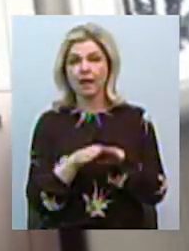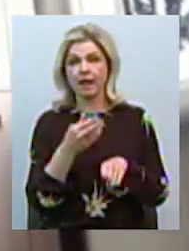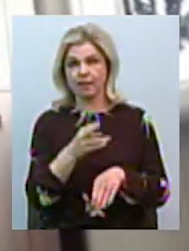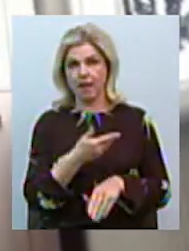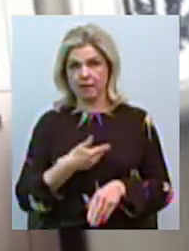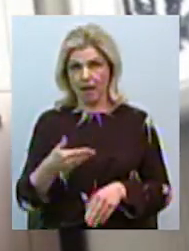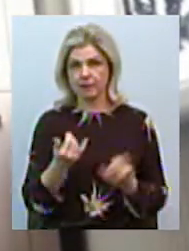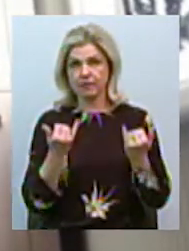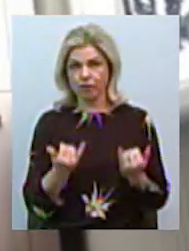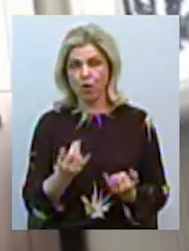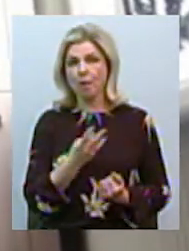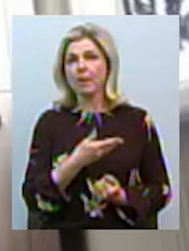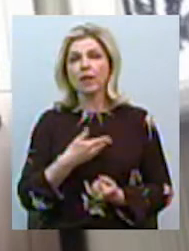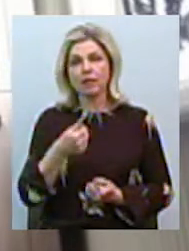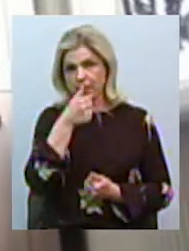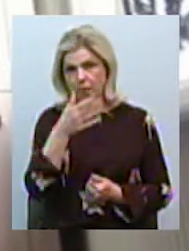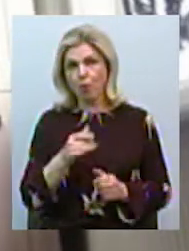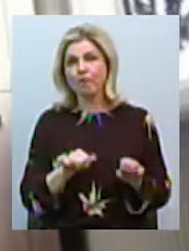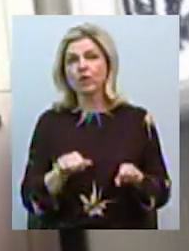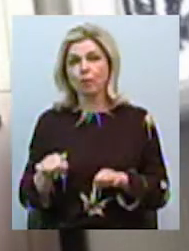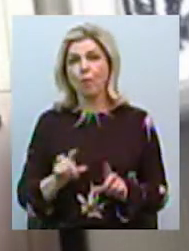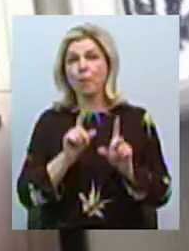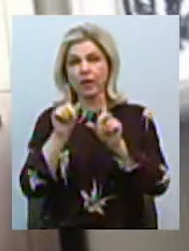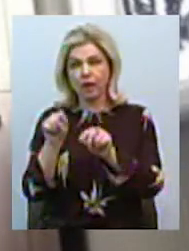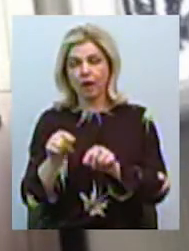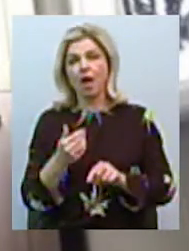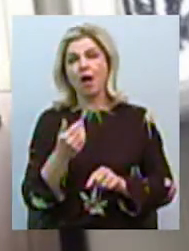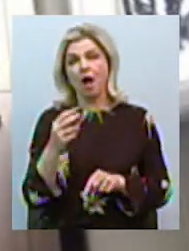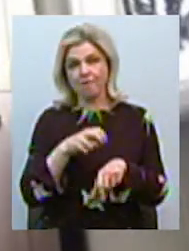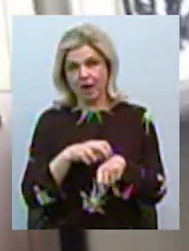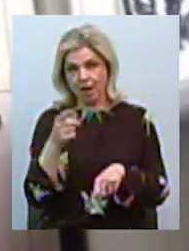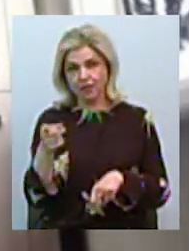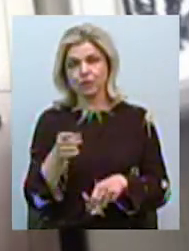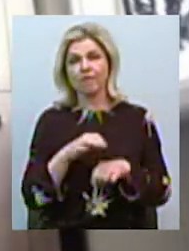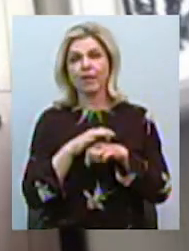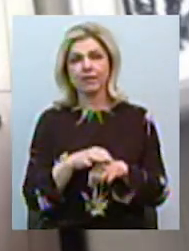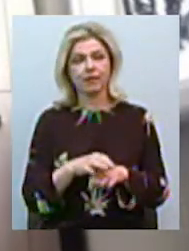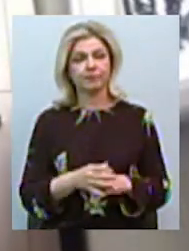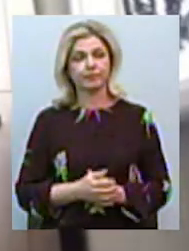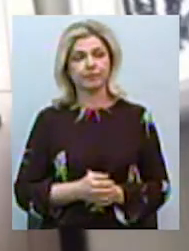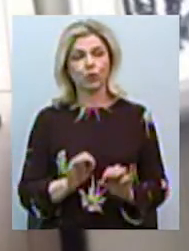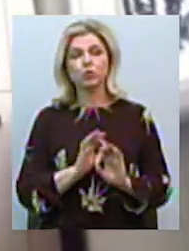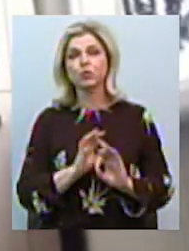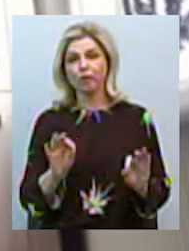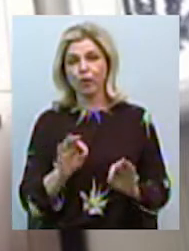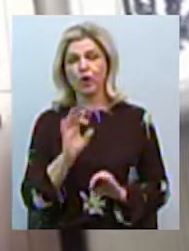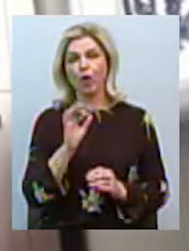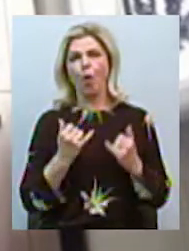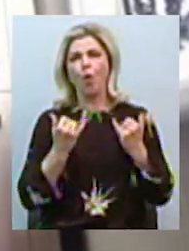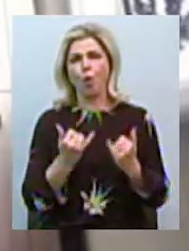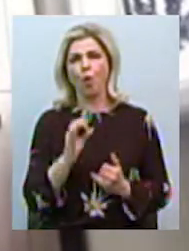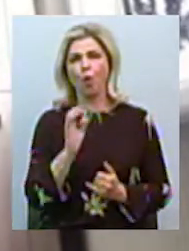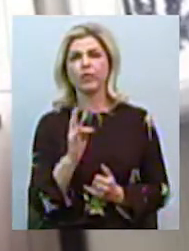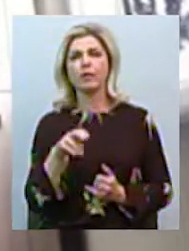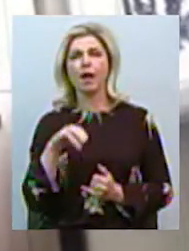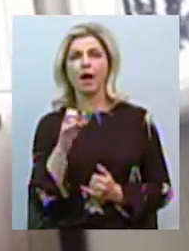сьогоднішній день, ми не маємо туди змоги поїхати. Вона веде чудові онлайн по